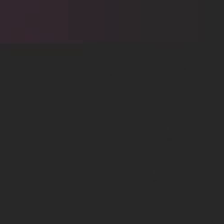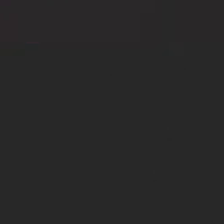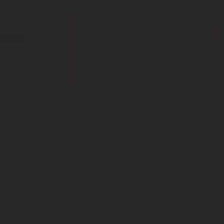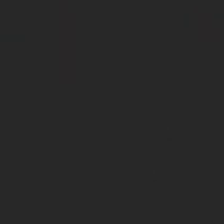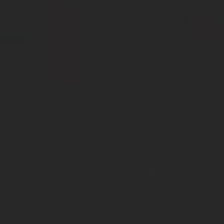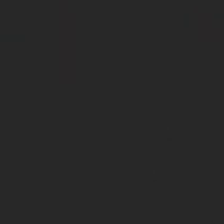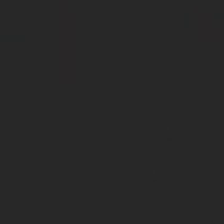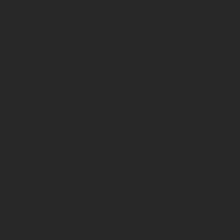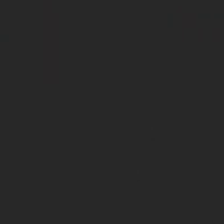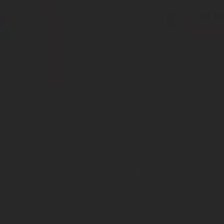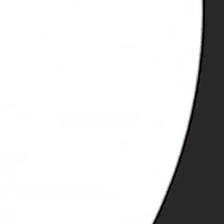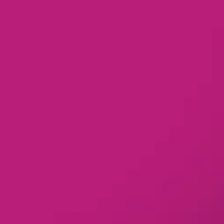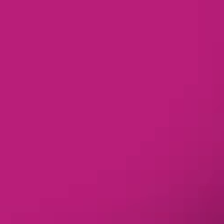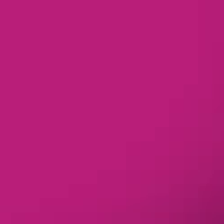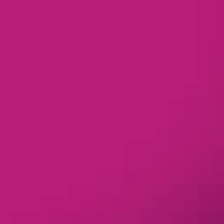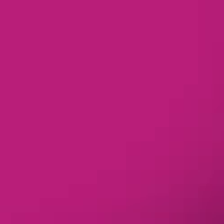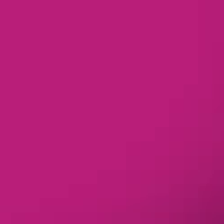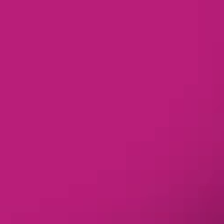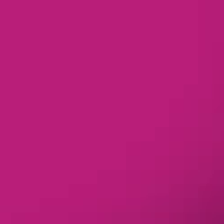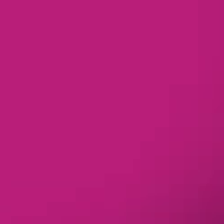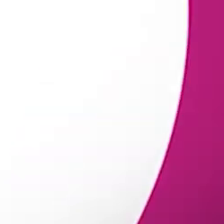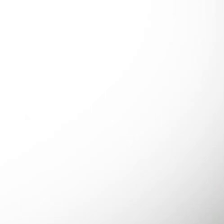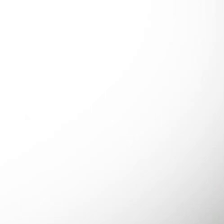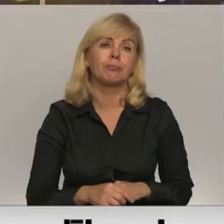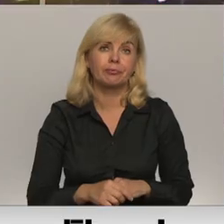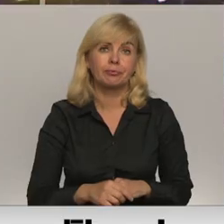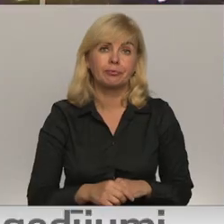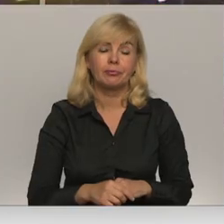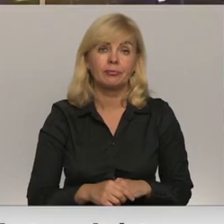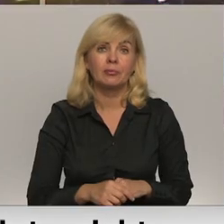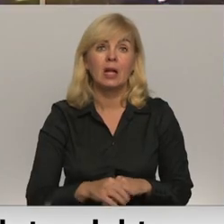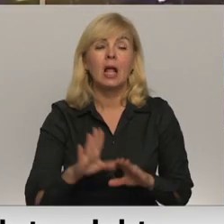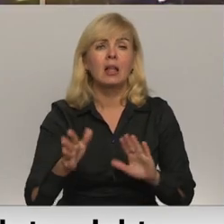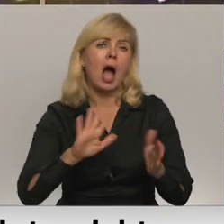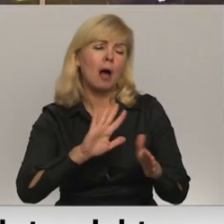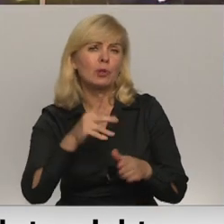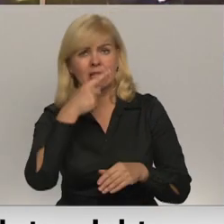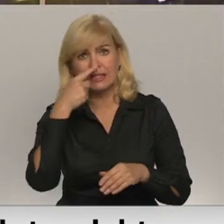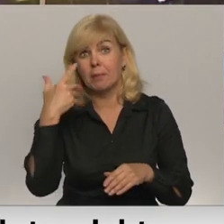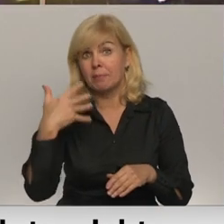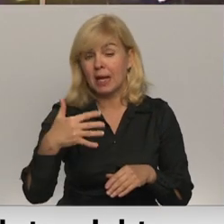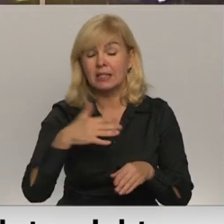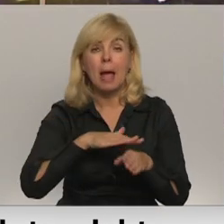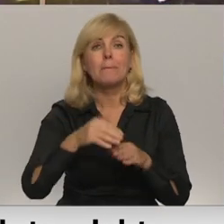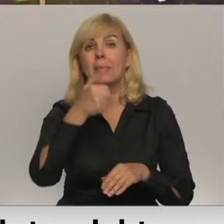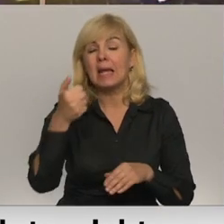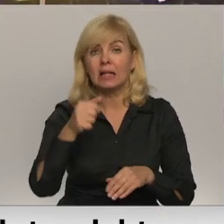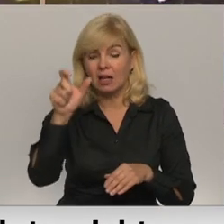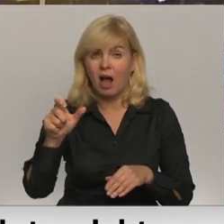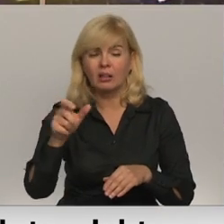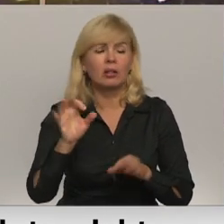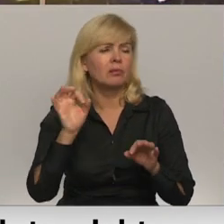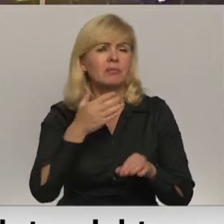Re! Viss ēters ir te! Lai aptuveni 150 pilngadīgi neārstējami